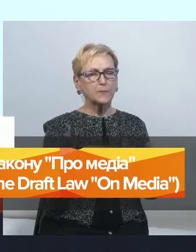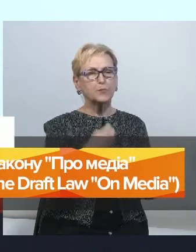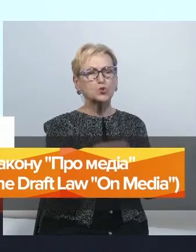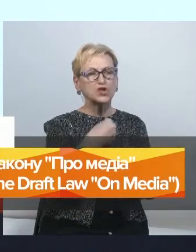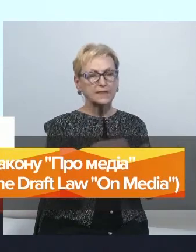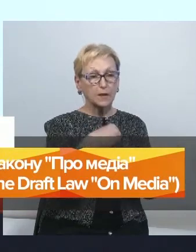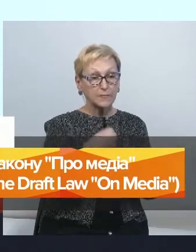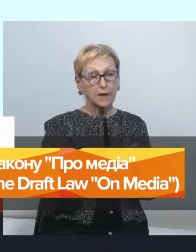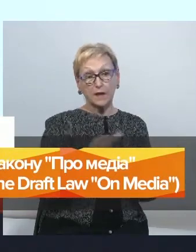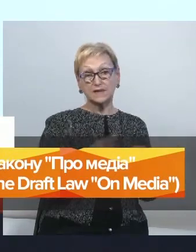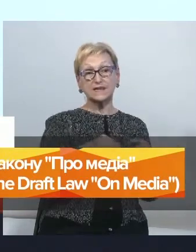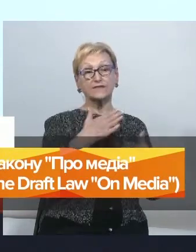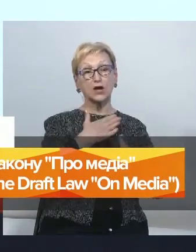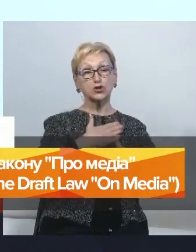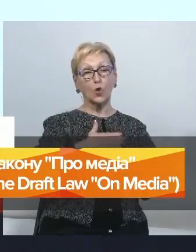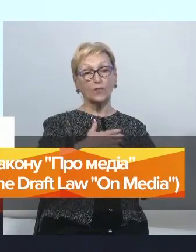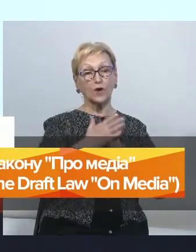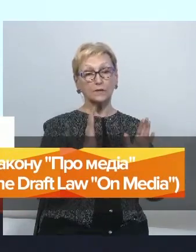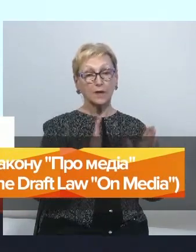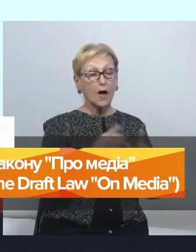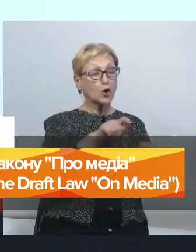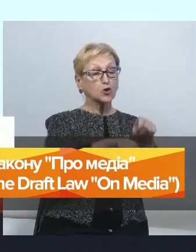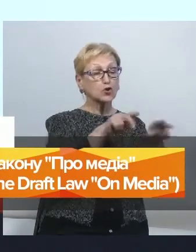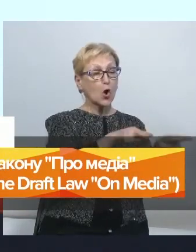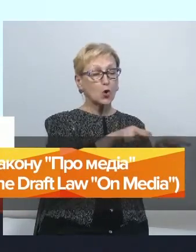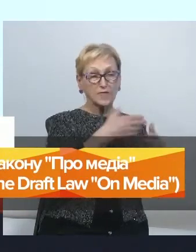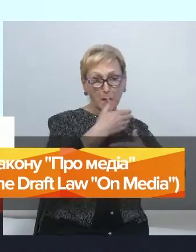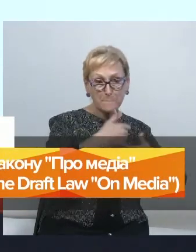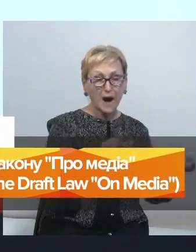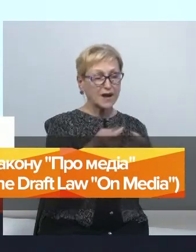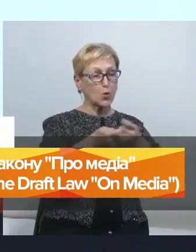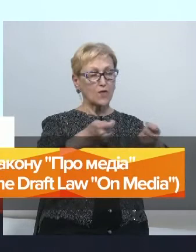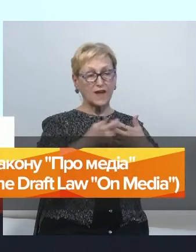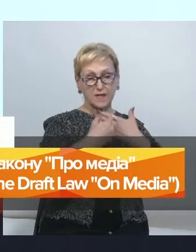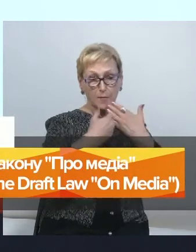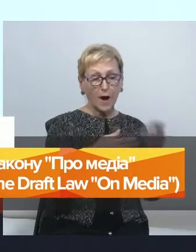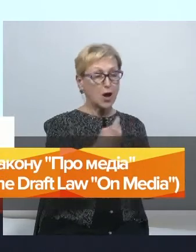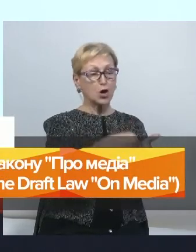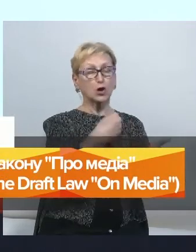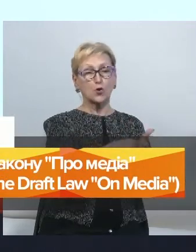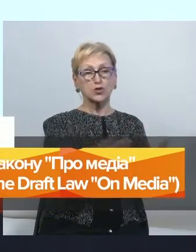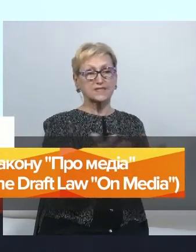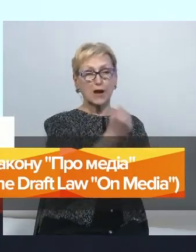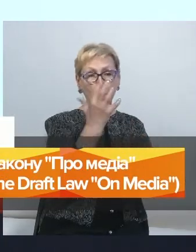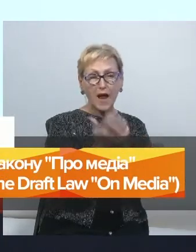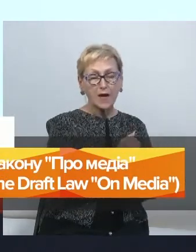відповідно, їх все влаштовує. Немає контролю, немає нагляду, немає регулювання, ми гроші заробляємо, ні за що не відповідаємо. Коли десь